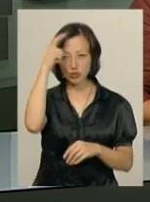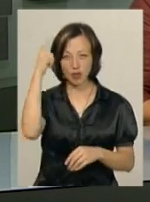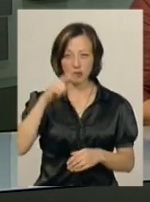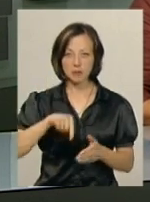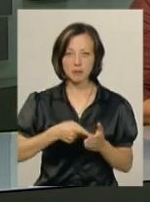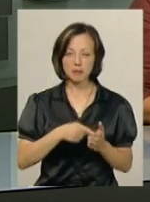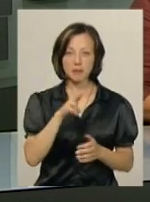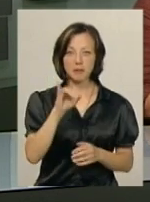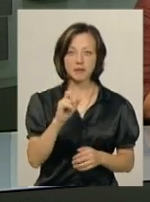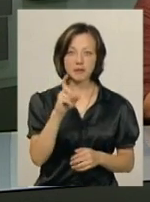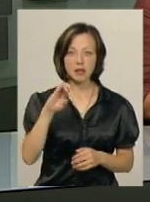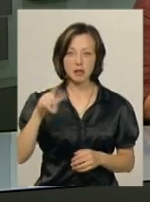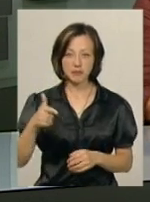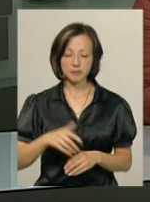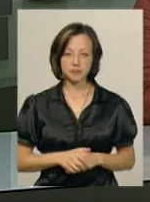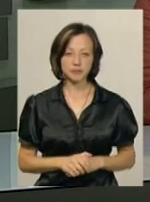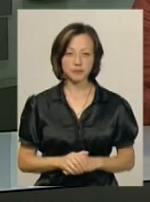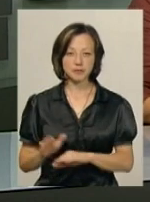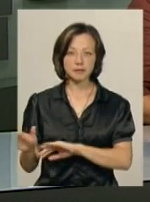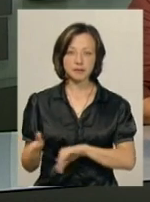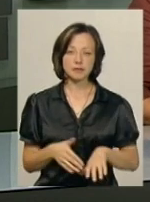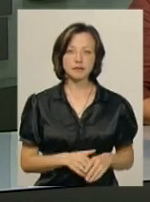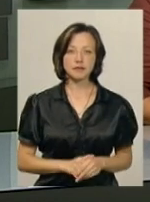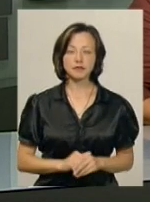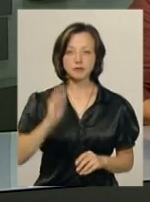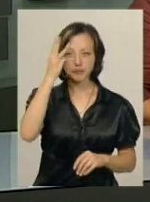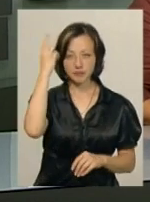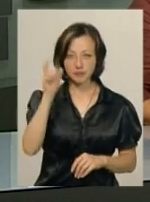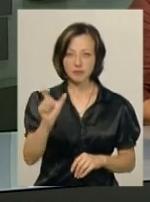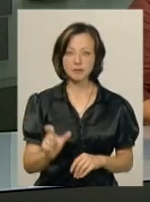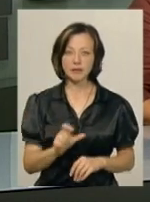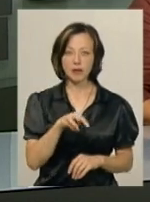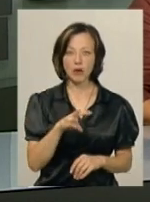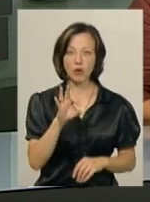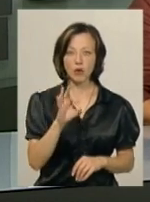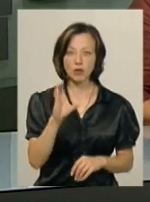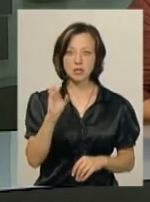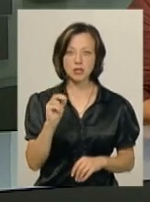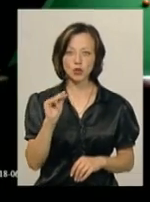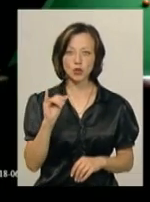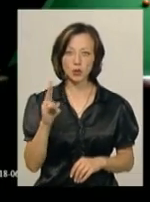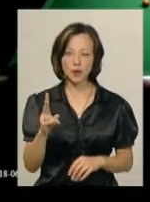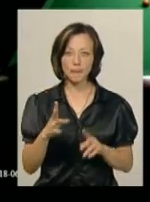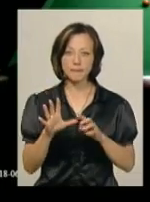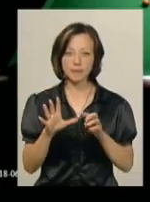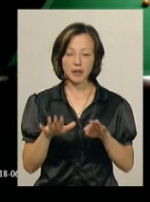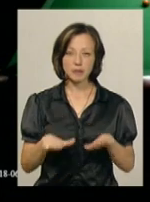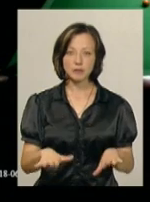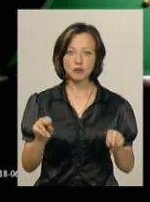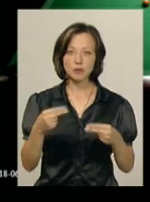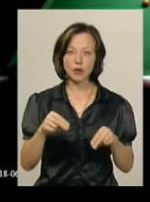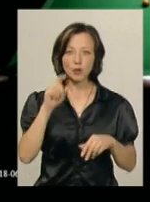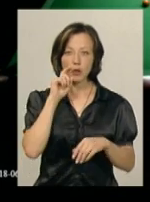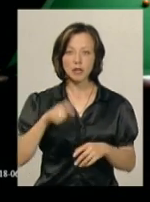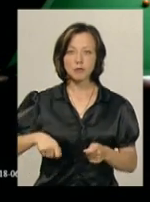місті Пільзінь, а тренує спортсменка Віктор Цісар. Хмельничанин Максим Осичнюк став п'ятим на чемпіонаті України з більярдного